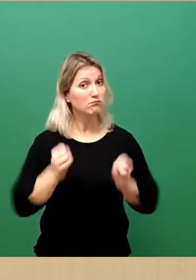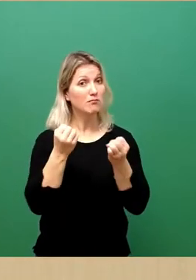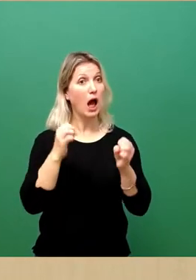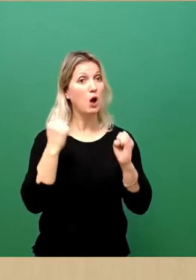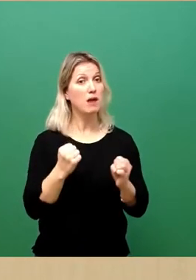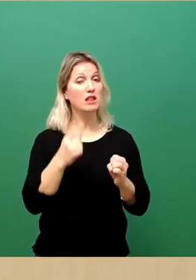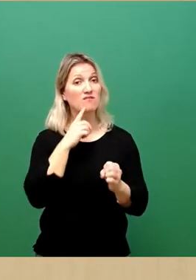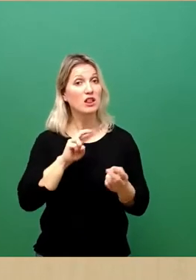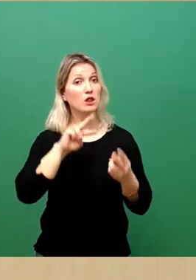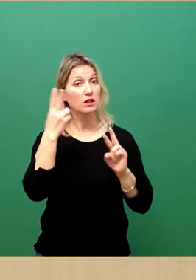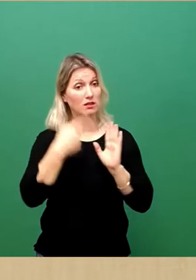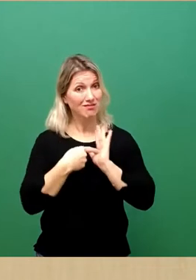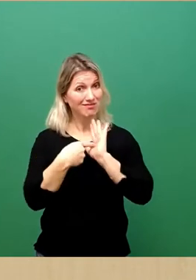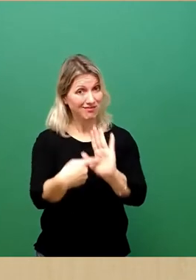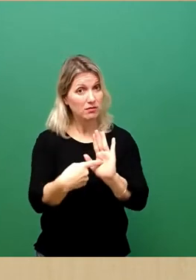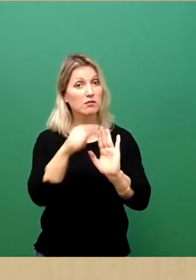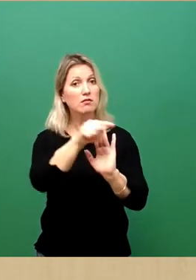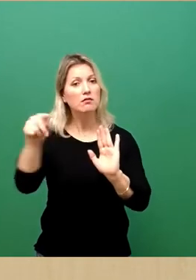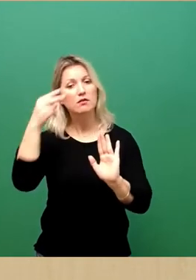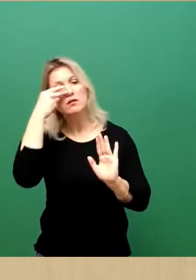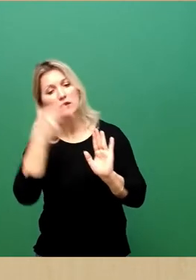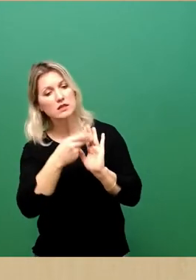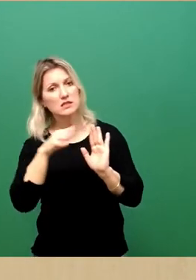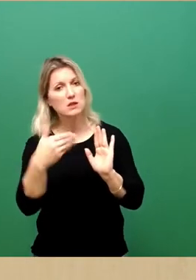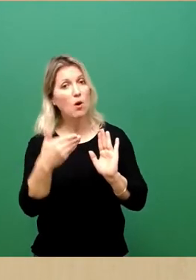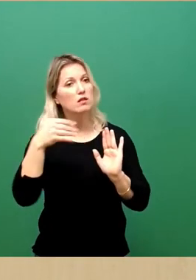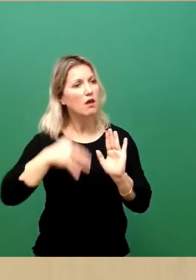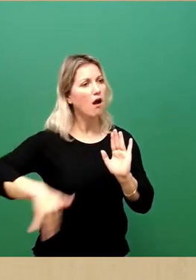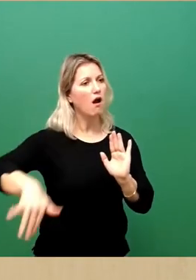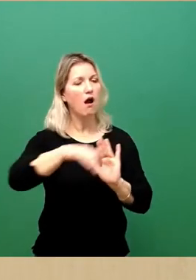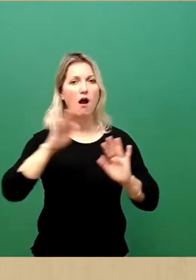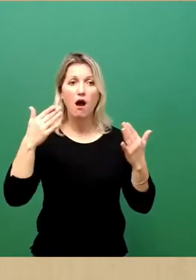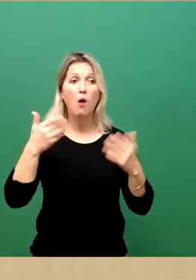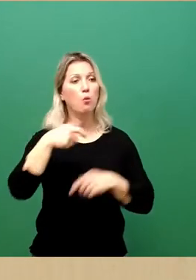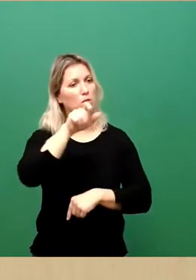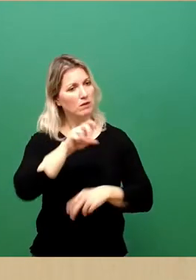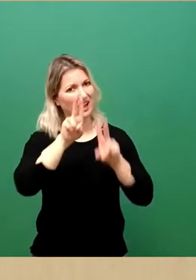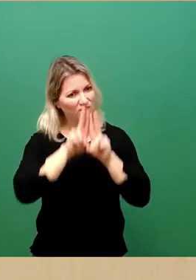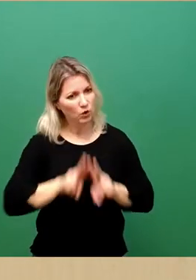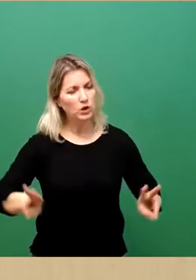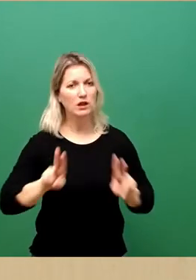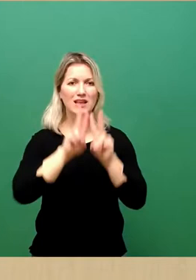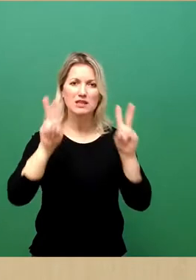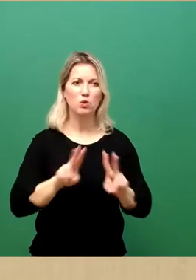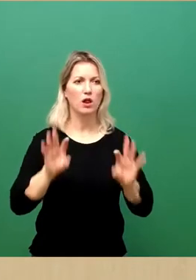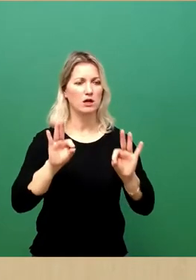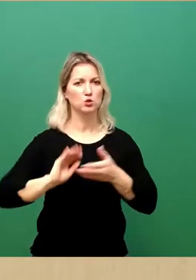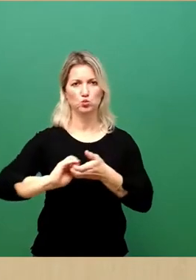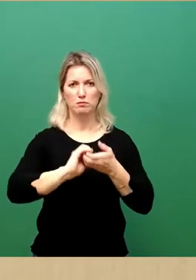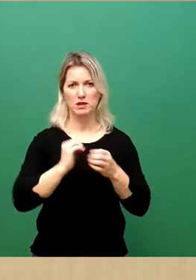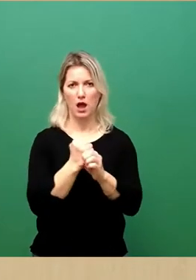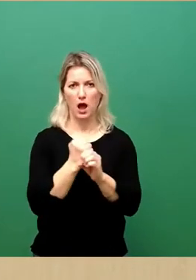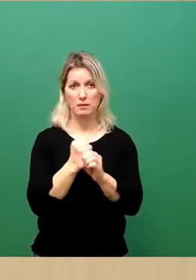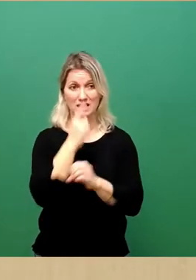hin deutlich wird, dass hier eine Atmosphäre der menschenwürdigen, internationalen Zusammenarbeit herrscht, können die